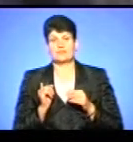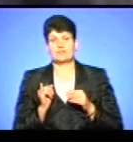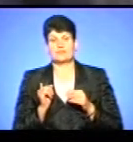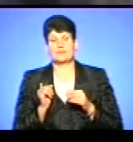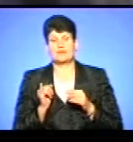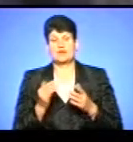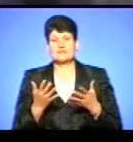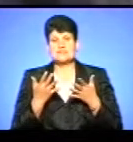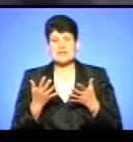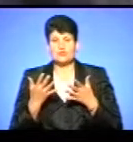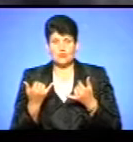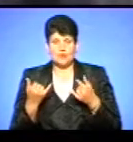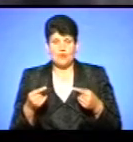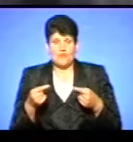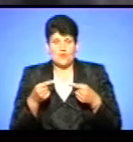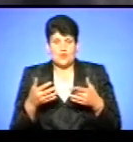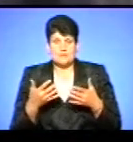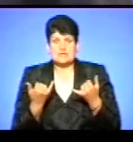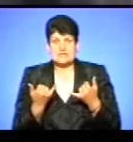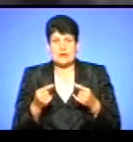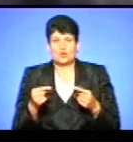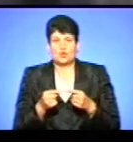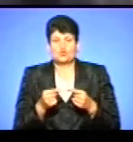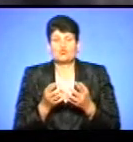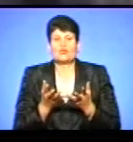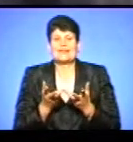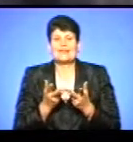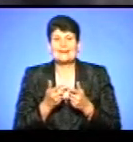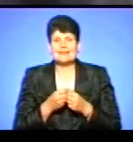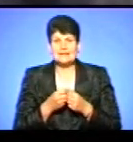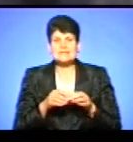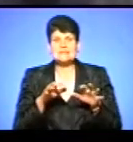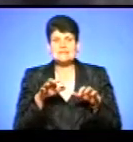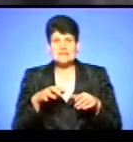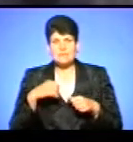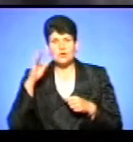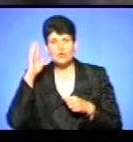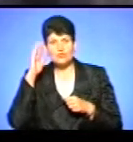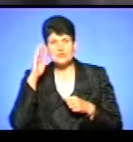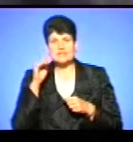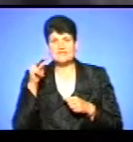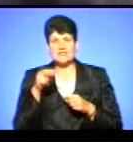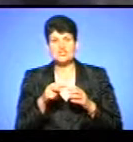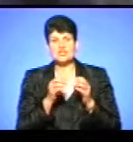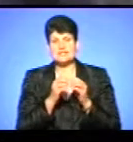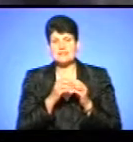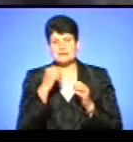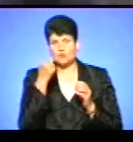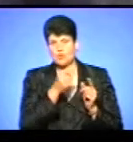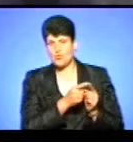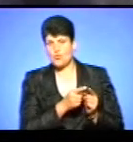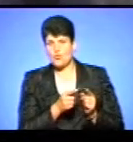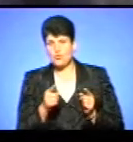Встановлюємо, що зараз точну кількість забраної води за період з 2060 року